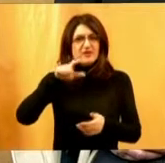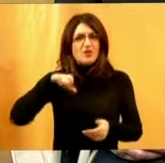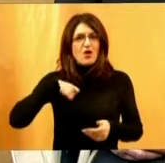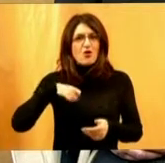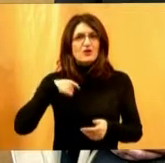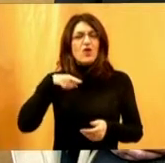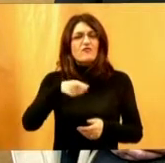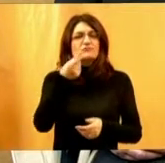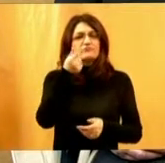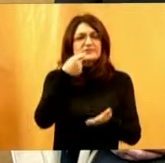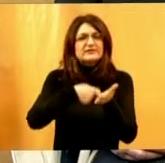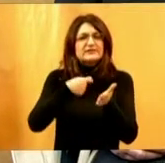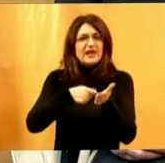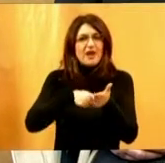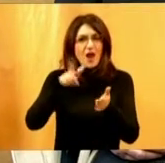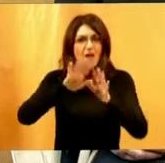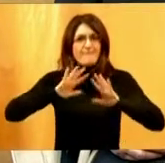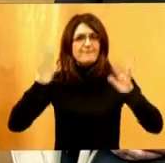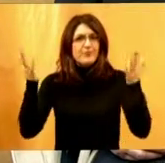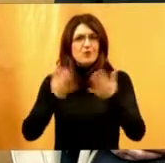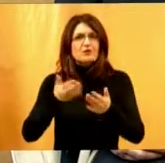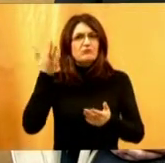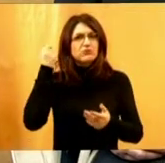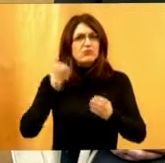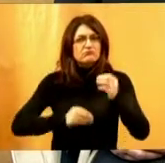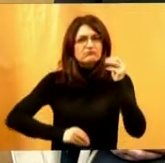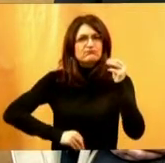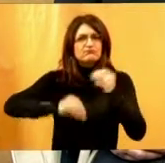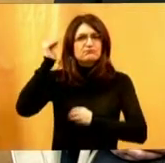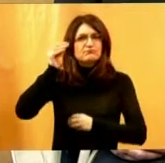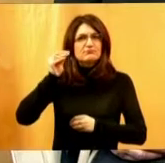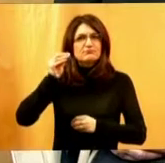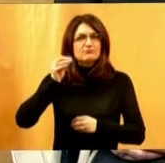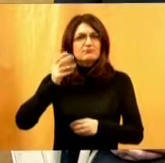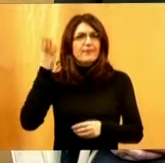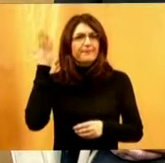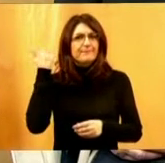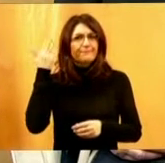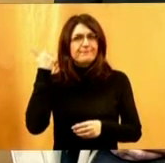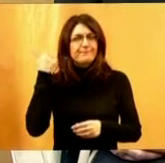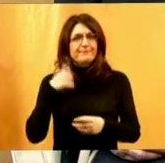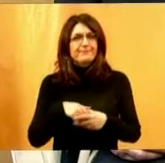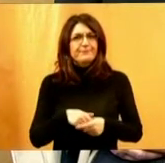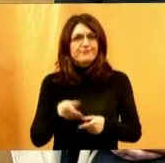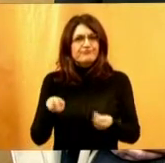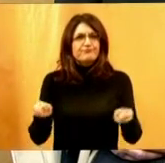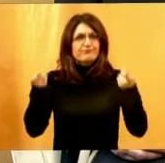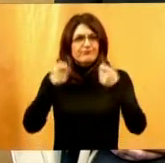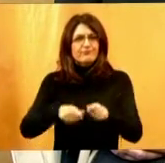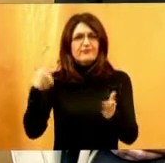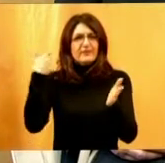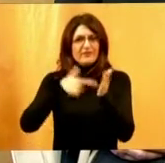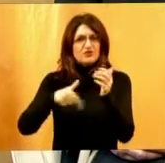godini je ta cijena prostora iznimno skočila. Prije, dakle, zaključno sa